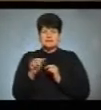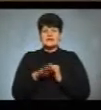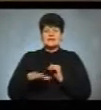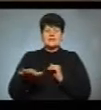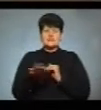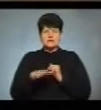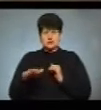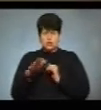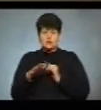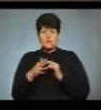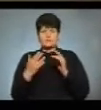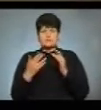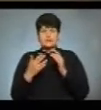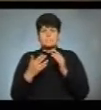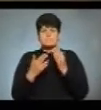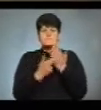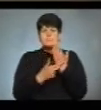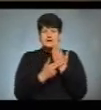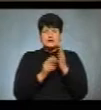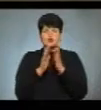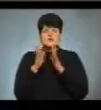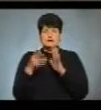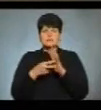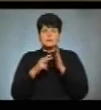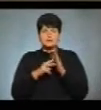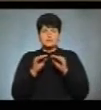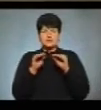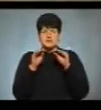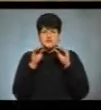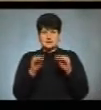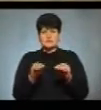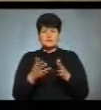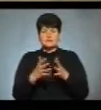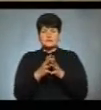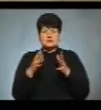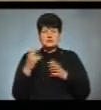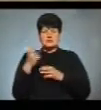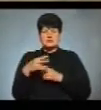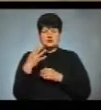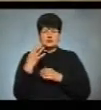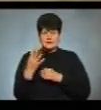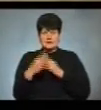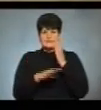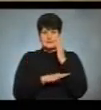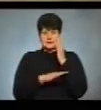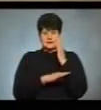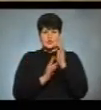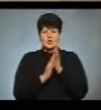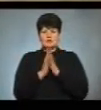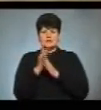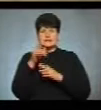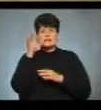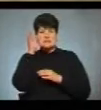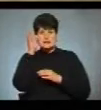біблійного ботанічного саду ми плодуємо висадити понад 24 деревних рослини, які